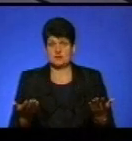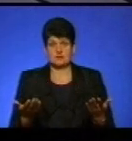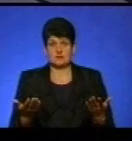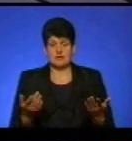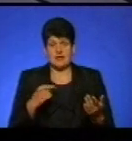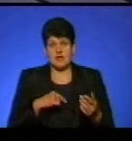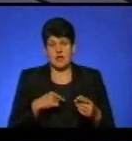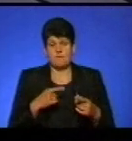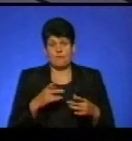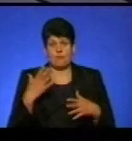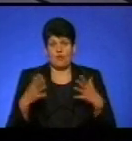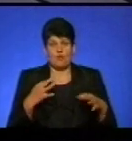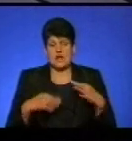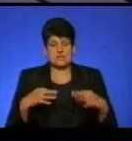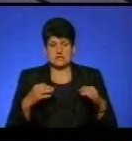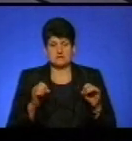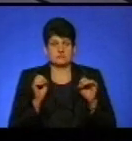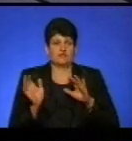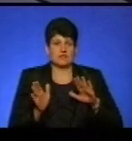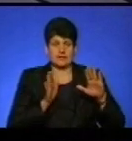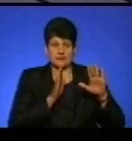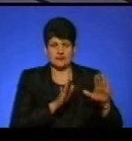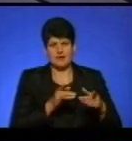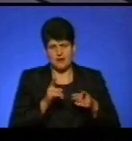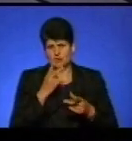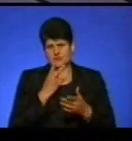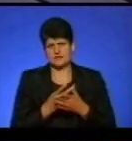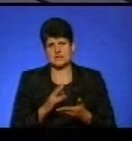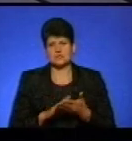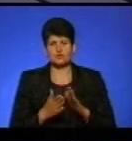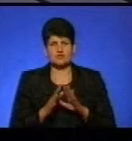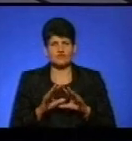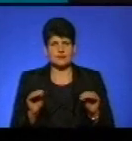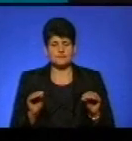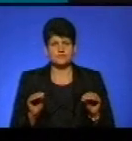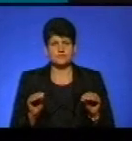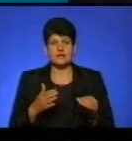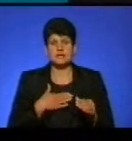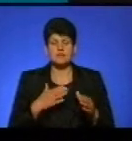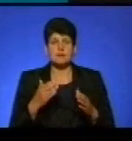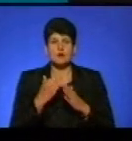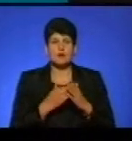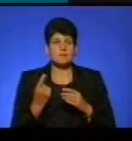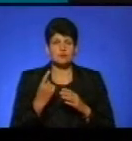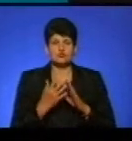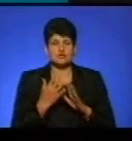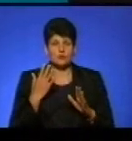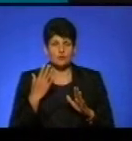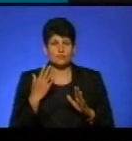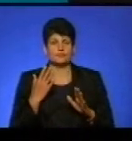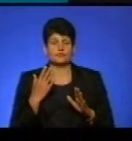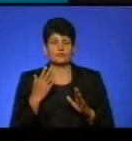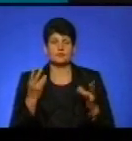Емоції, я кажу, в будь-яких випадках треба відкинути емоції, подивитися трішки реальніше на ситуацію, і все. Власне, наша програма, в першу чергу, покликана